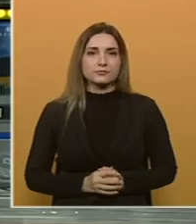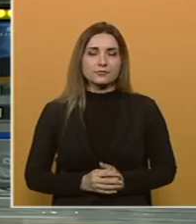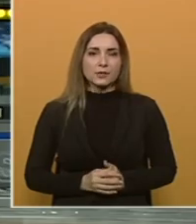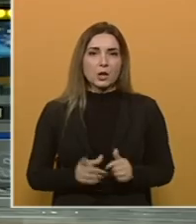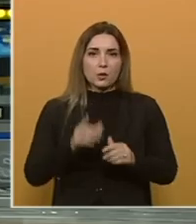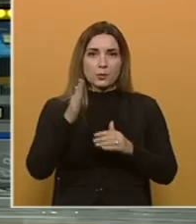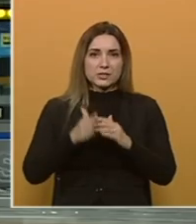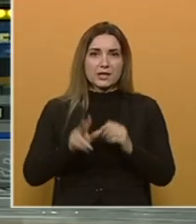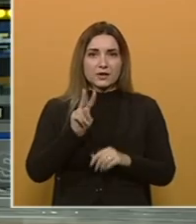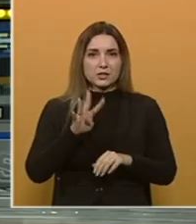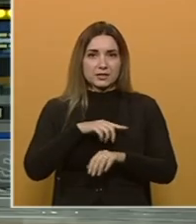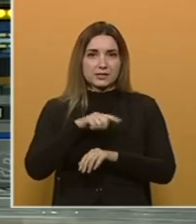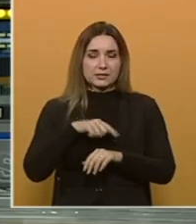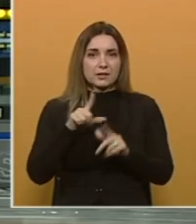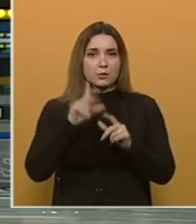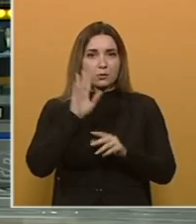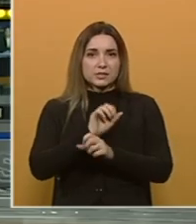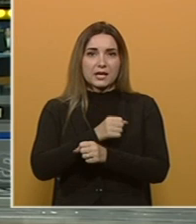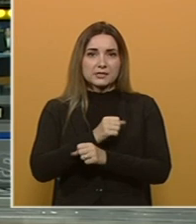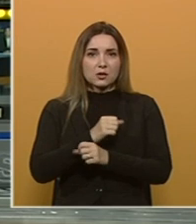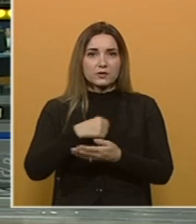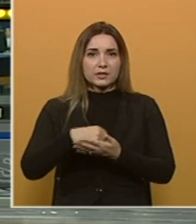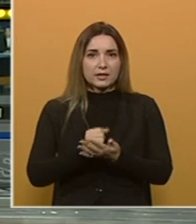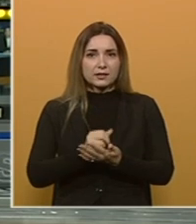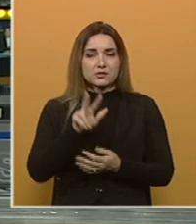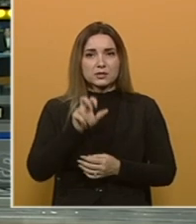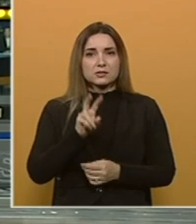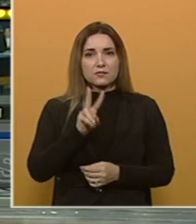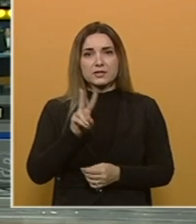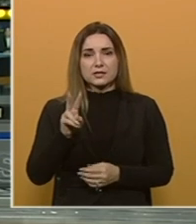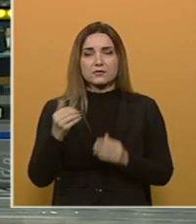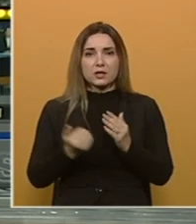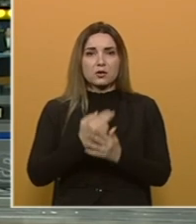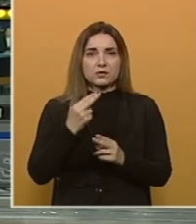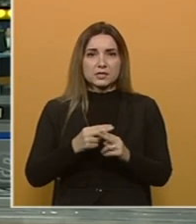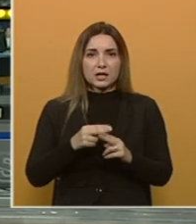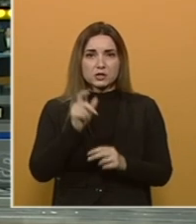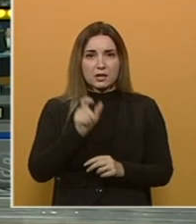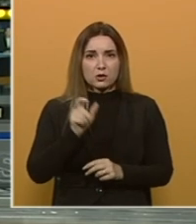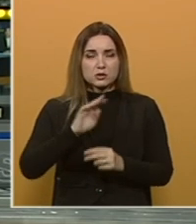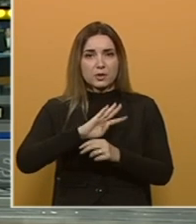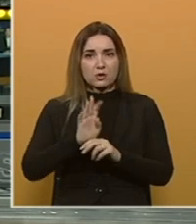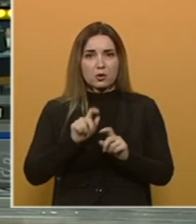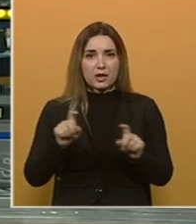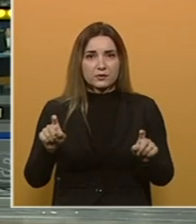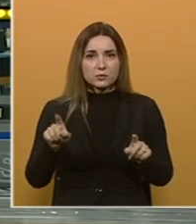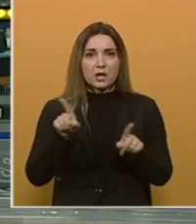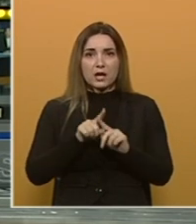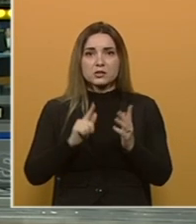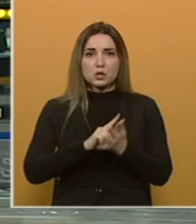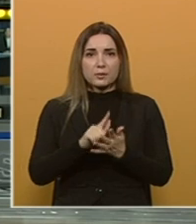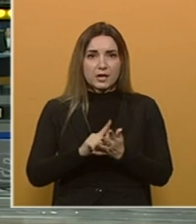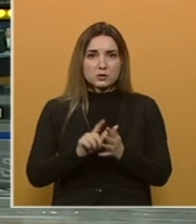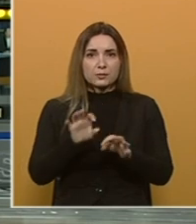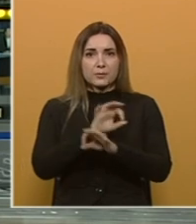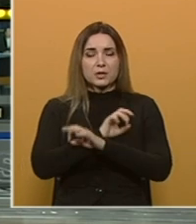U posljednja 24 sata u BiH detektirane su 322 novozaražene osobe koronavirusom, a u istom